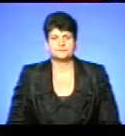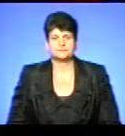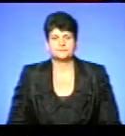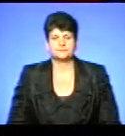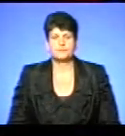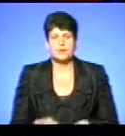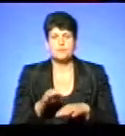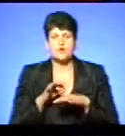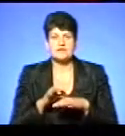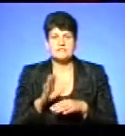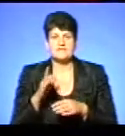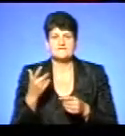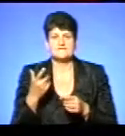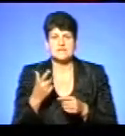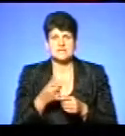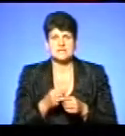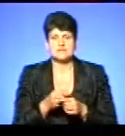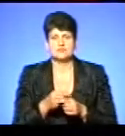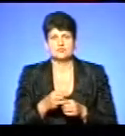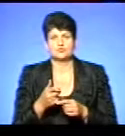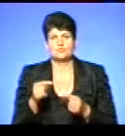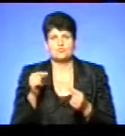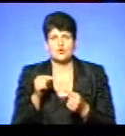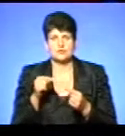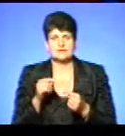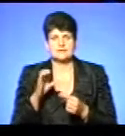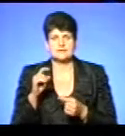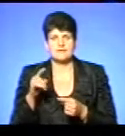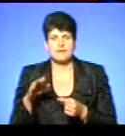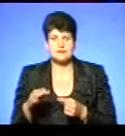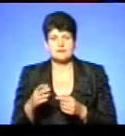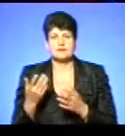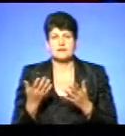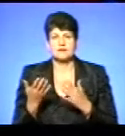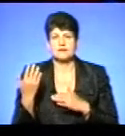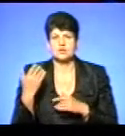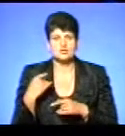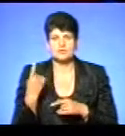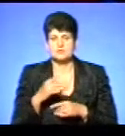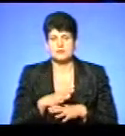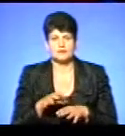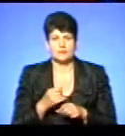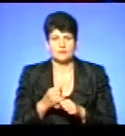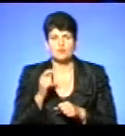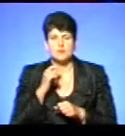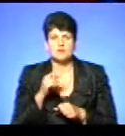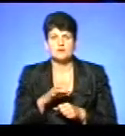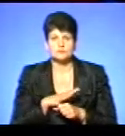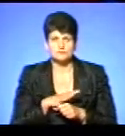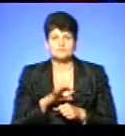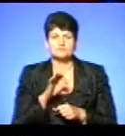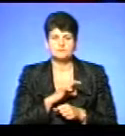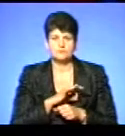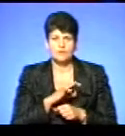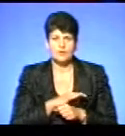Провести вакцинацію з проти сказу переоральним способом, який до того в області ще ніколи не застосовувався. В Україні був застосований вже